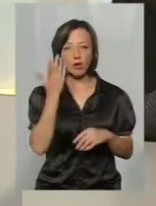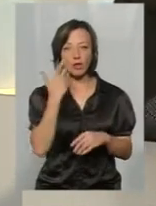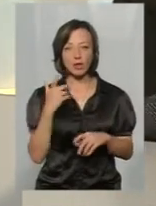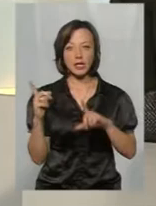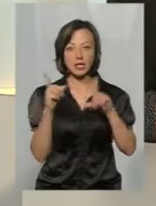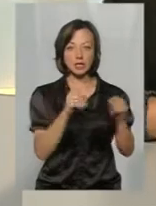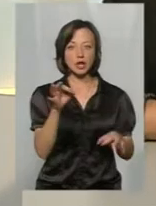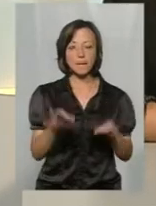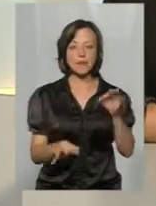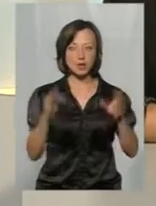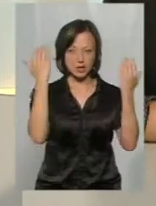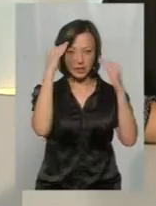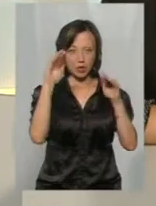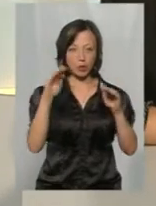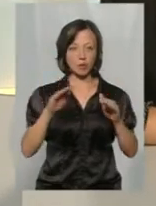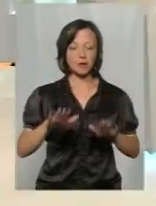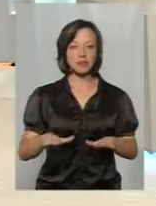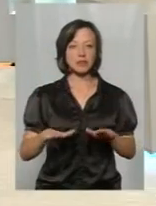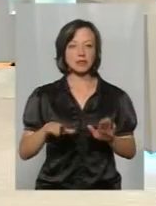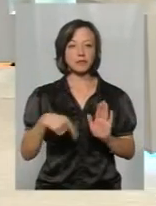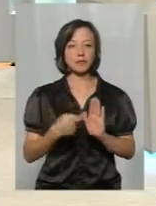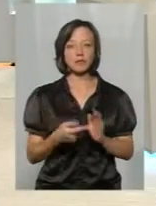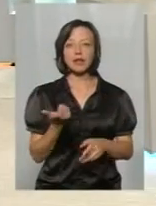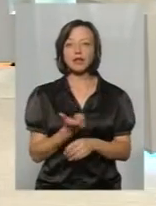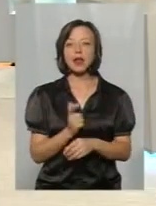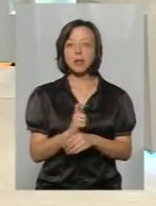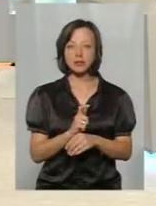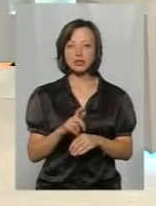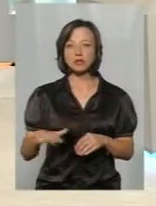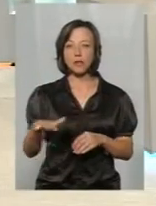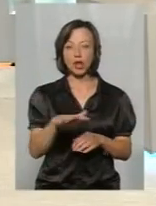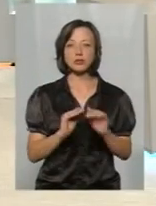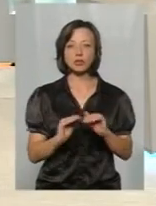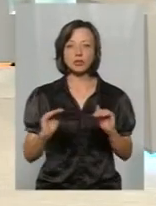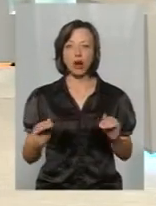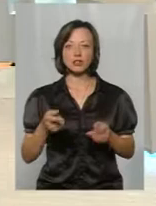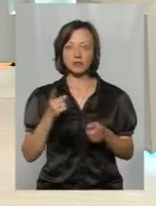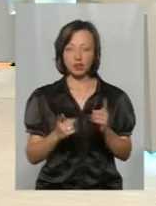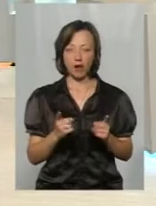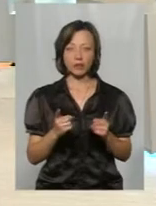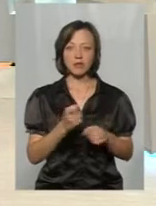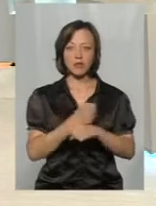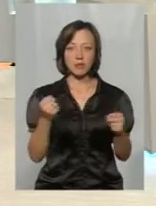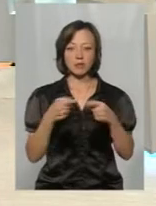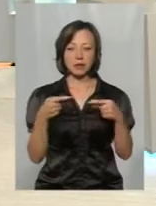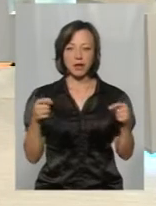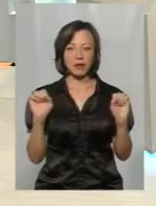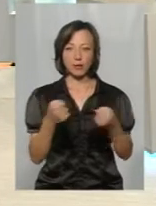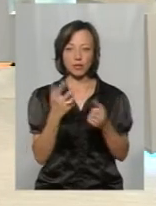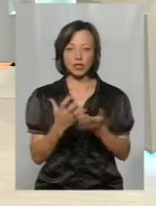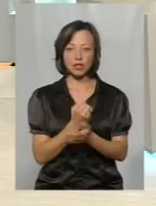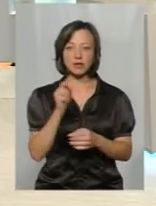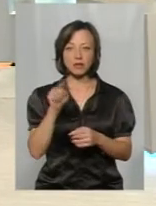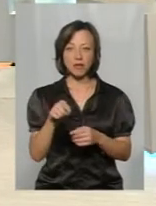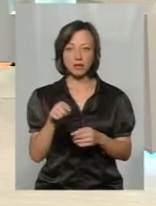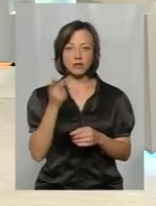їдеш на природу у незнайоме місце? Найбільше небезпечно. На майданчиках дитячих, звичайно, що вибухно-незпечні предмети неможливо знайти через те,